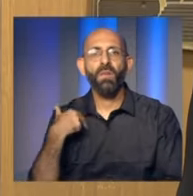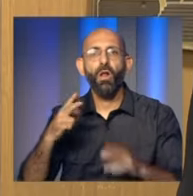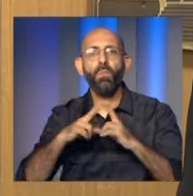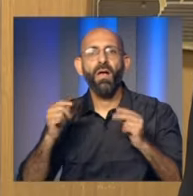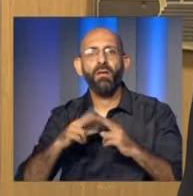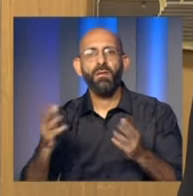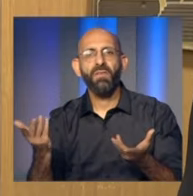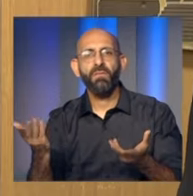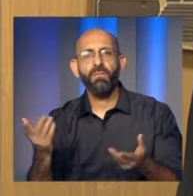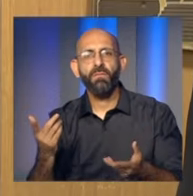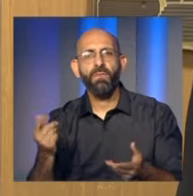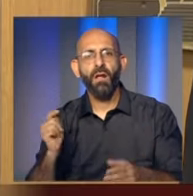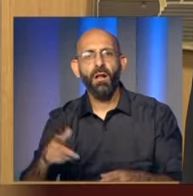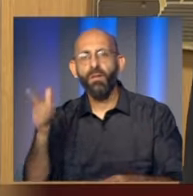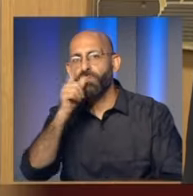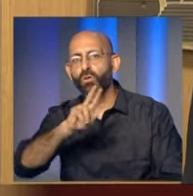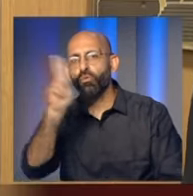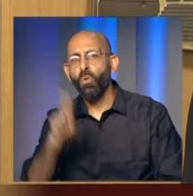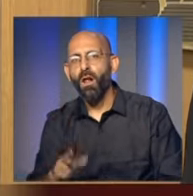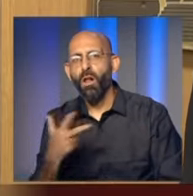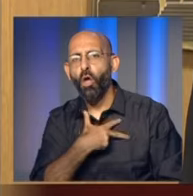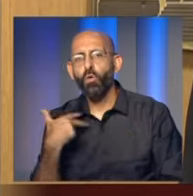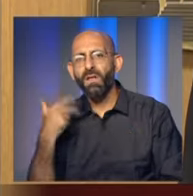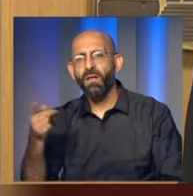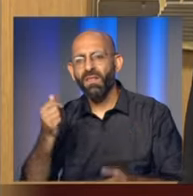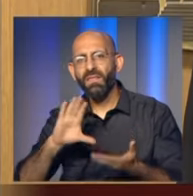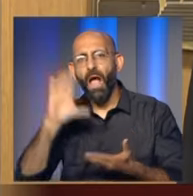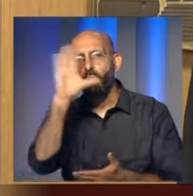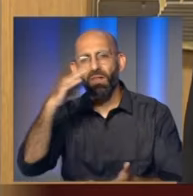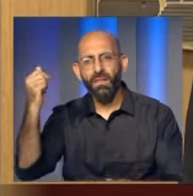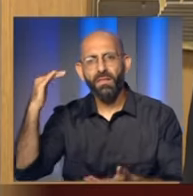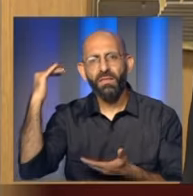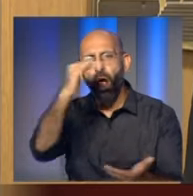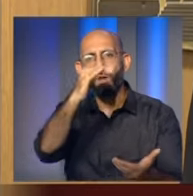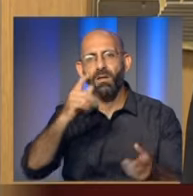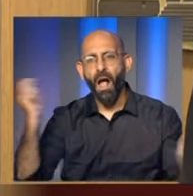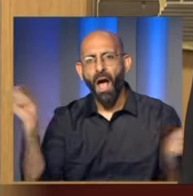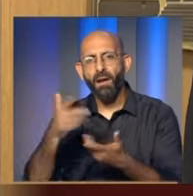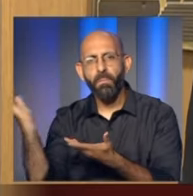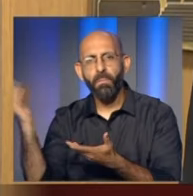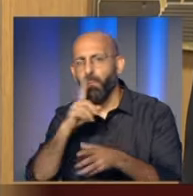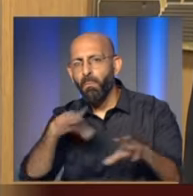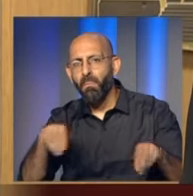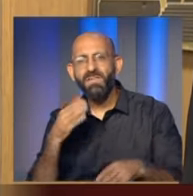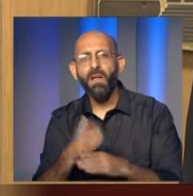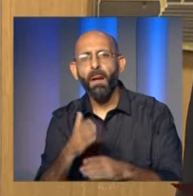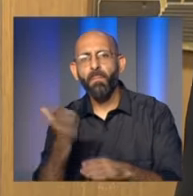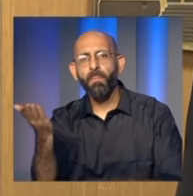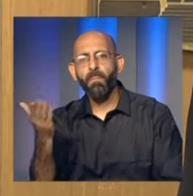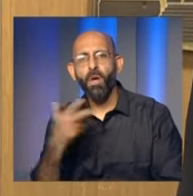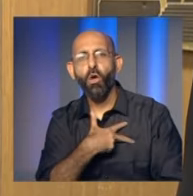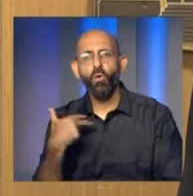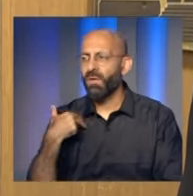لم تعلن عن هذه الحرب ولم تتبنى هذه الحرب فالسؤال الأول الذي يطرح كيف لهذه الحكومة